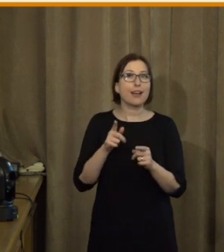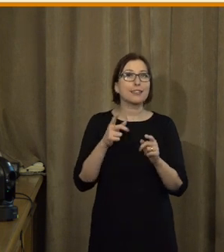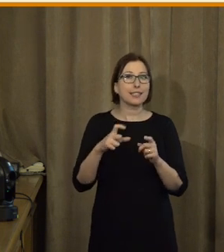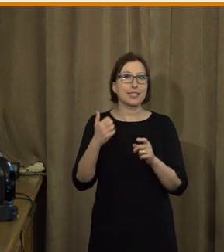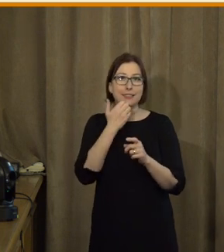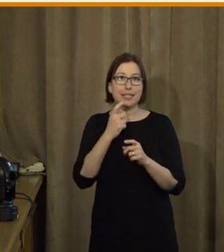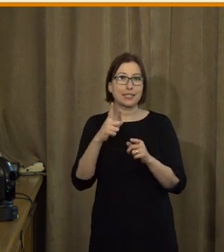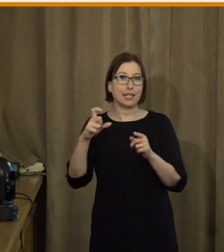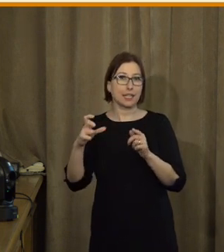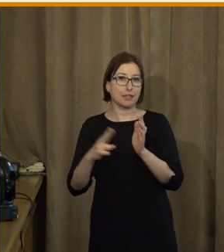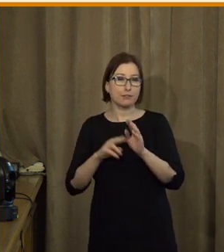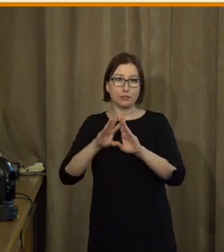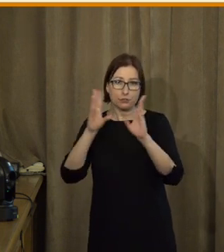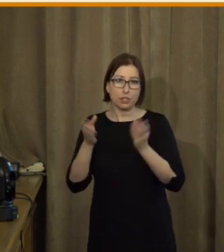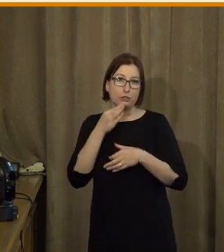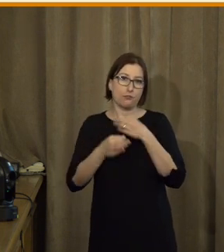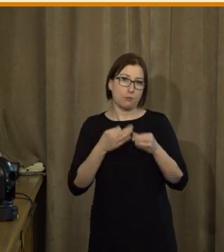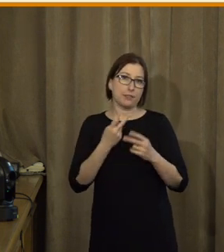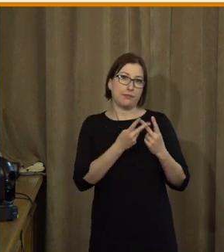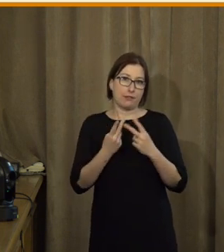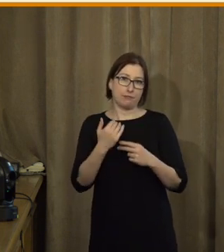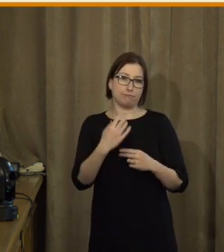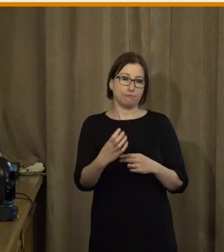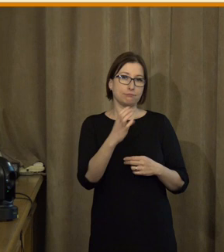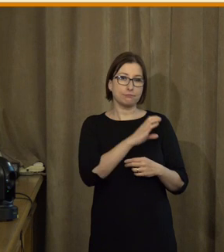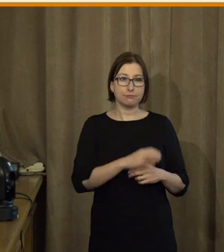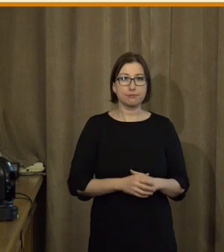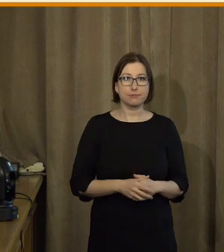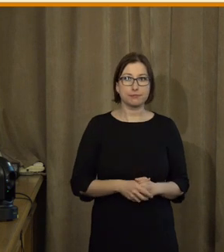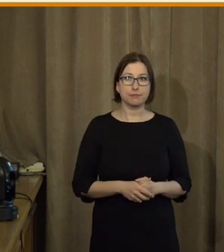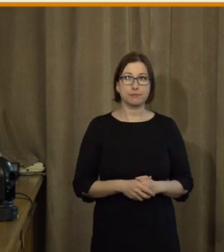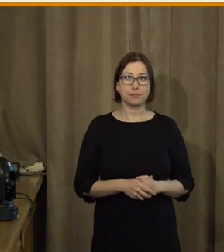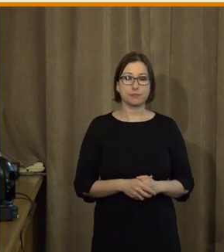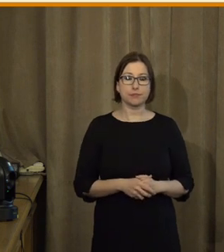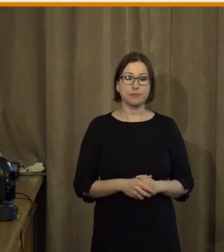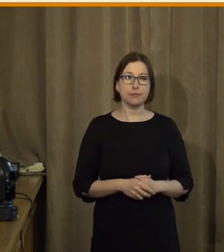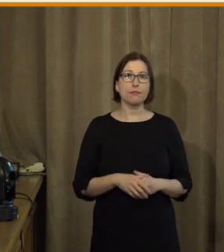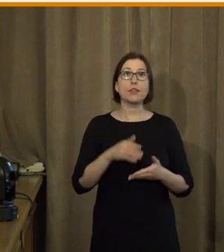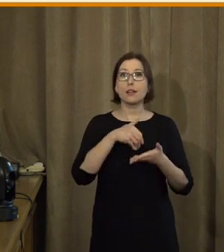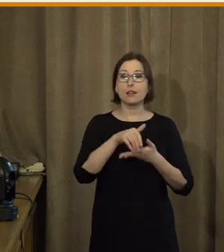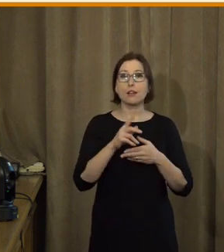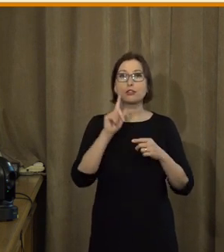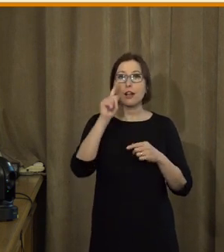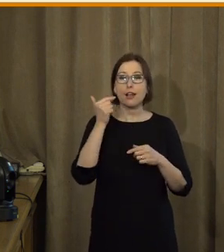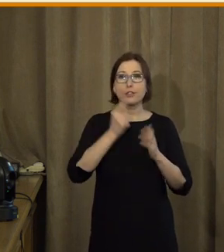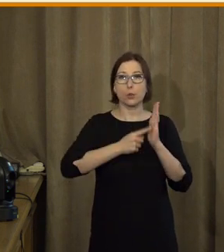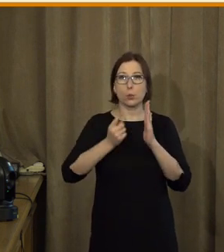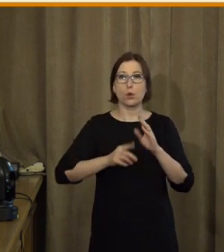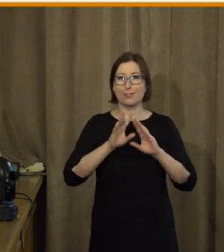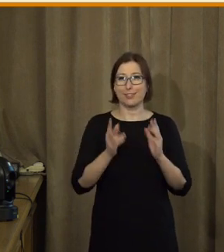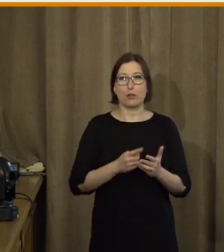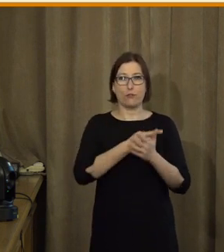najdete na našich stránkách. Pokud se posuneme k dalším těm hlavním zjištěním, my jsme jich identifikovali v podstatě pět.